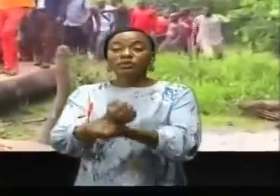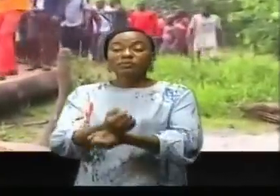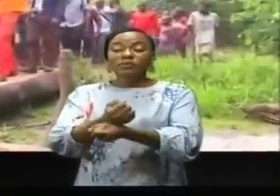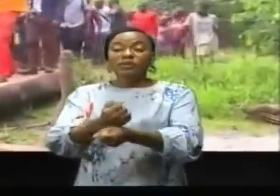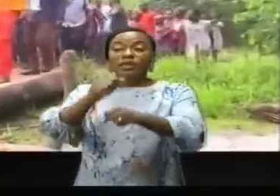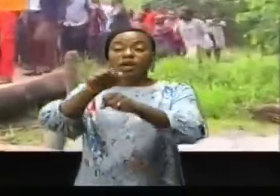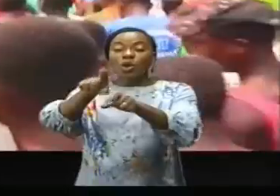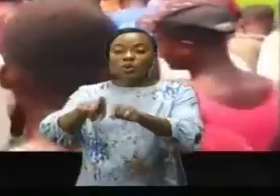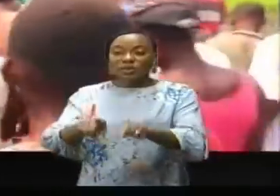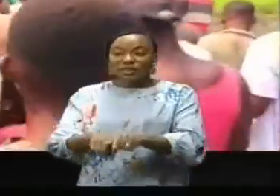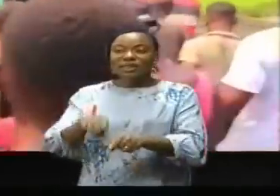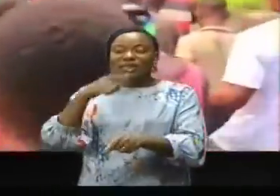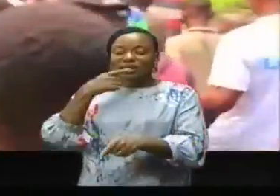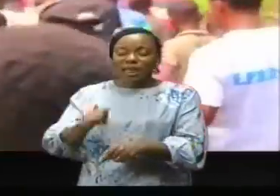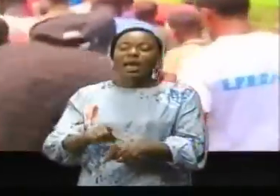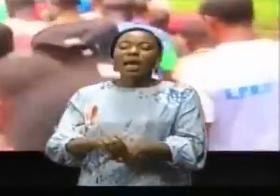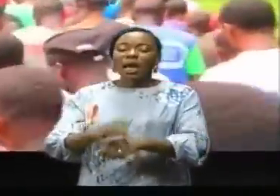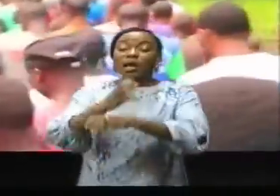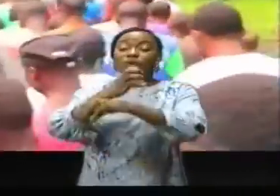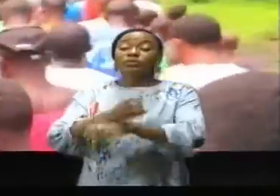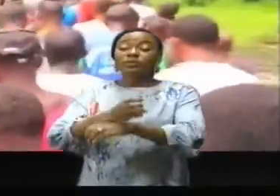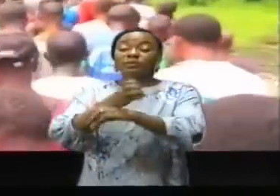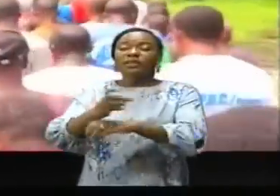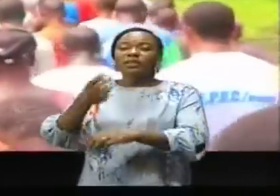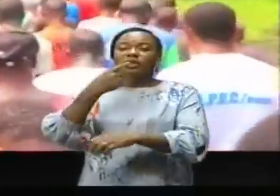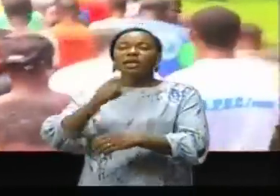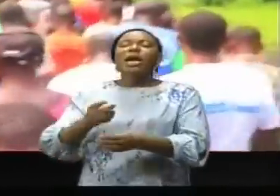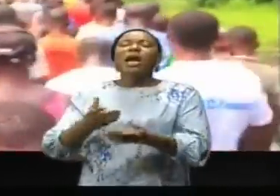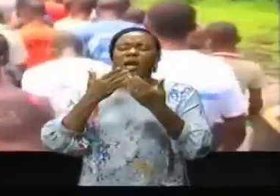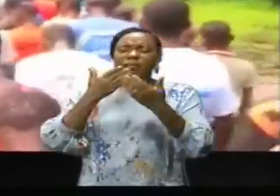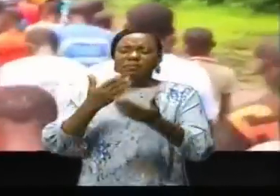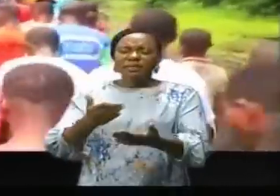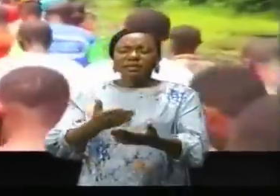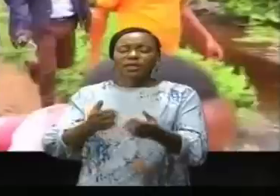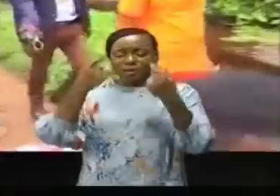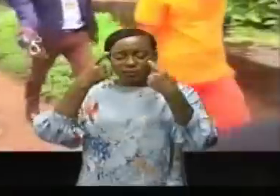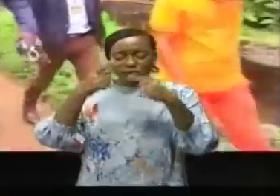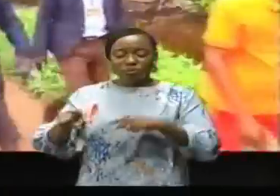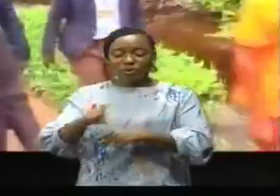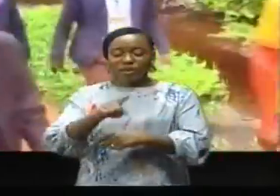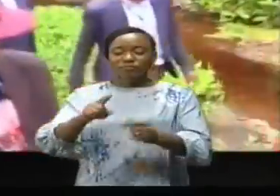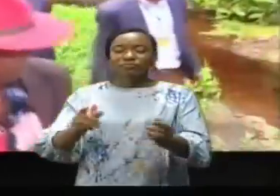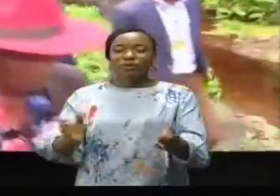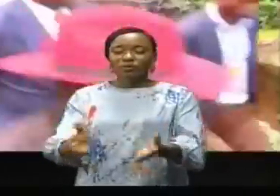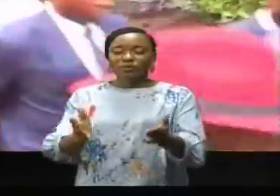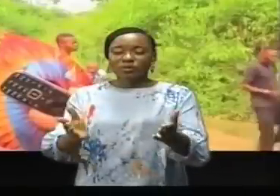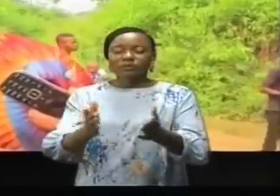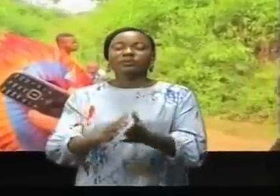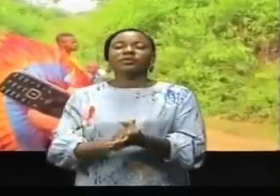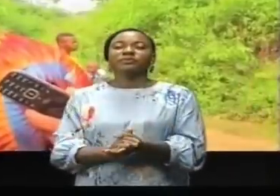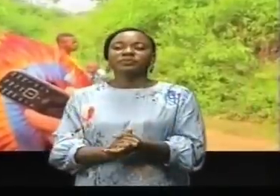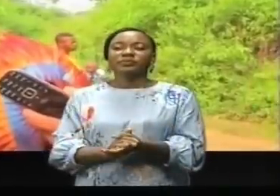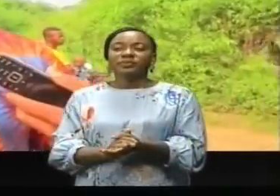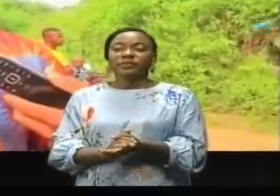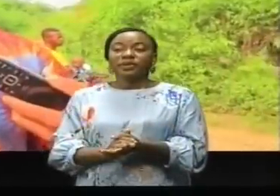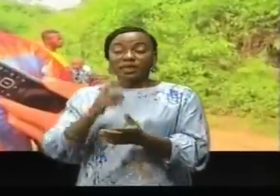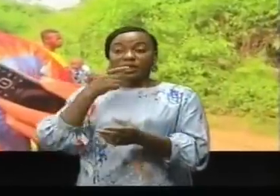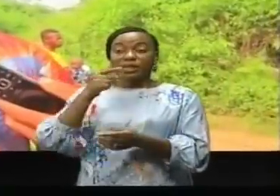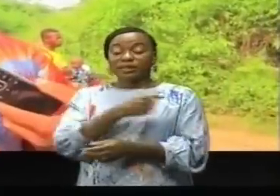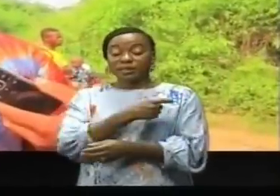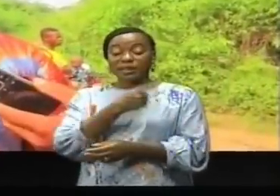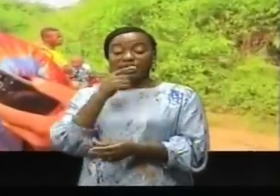tombes en colé ont exprimé leur gratitude au nom de la population de Boende et de ses environs. C'est le tronçon